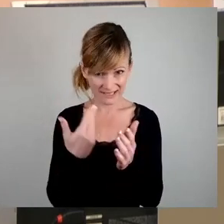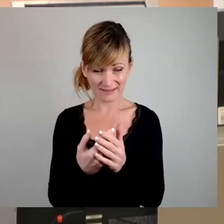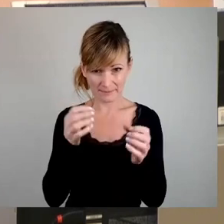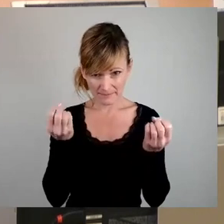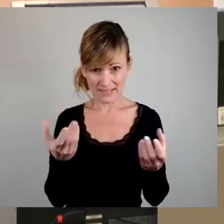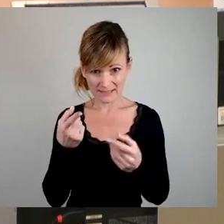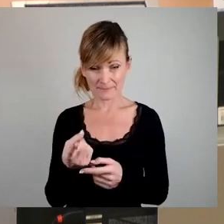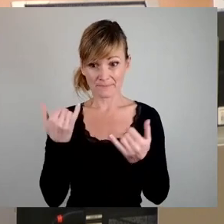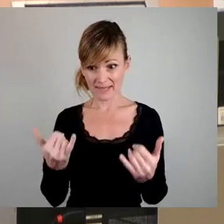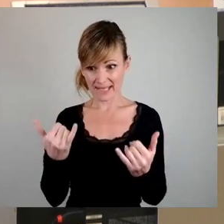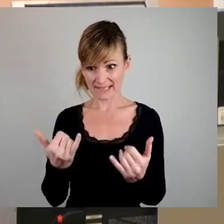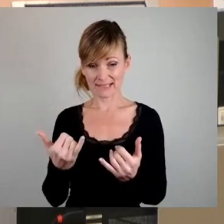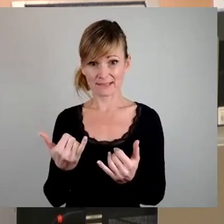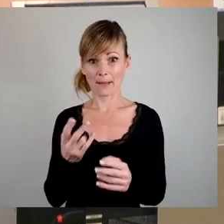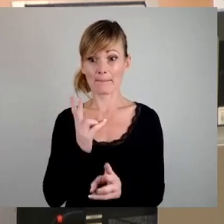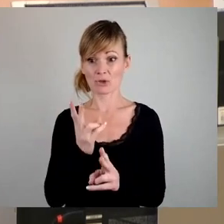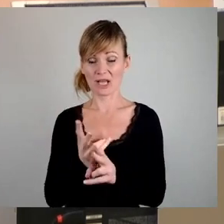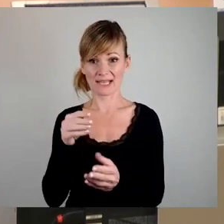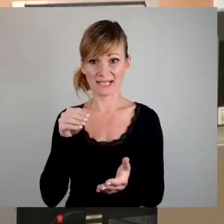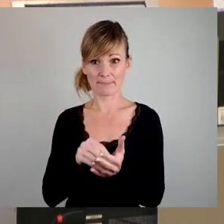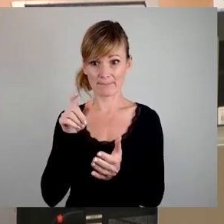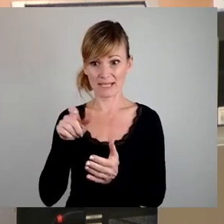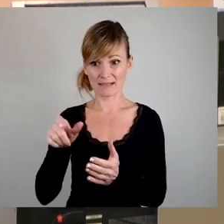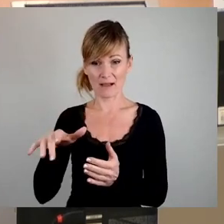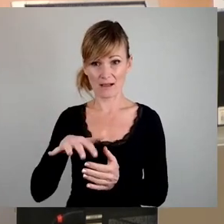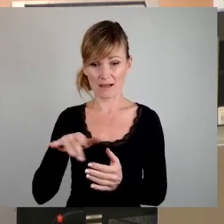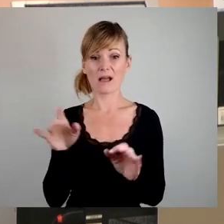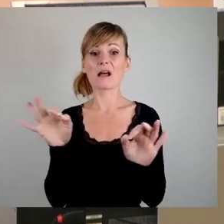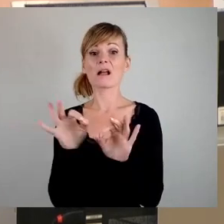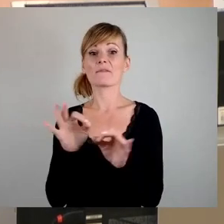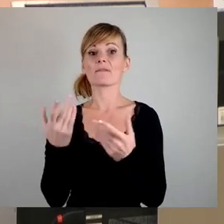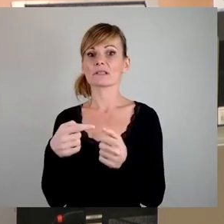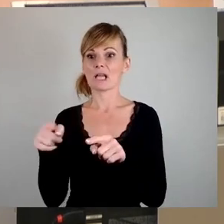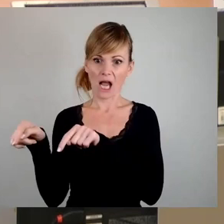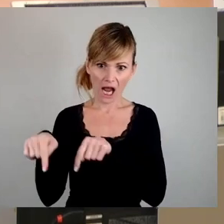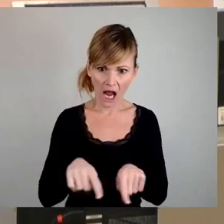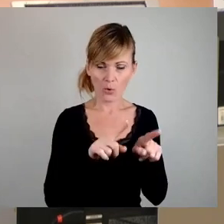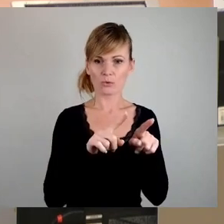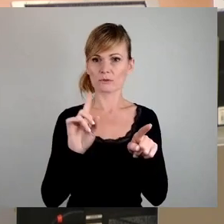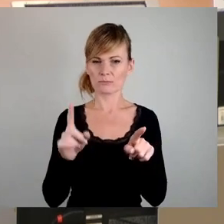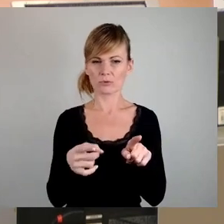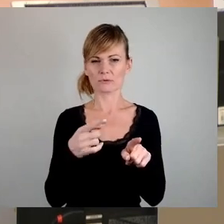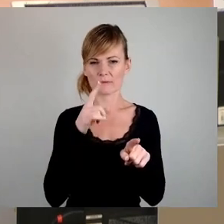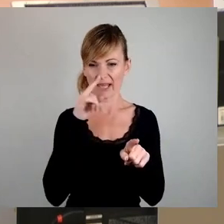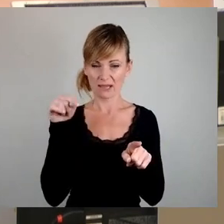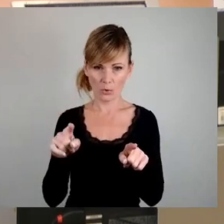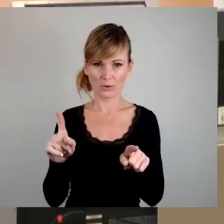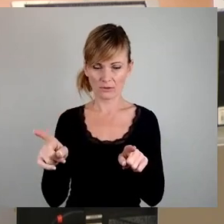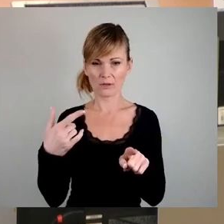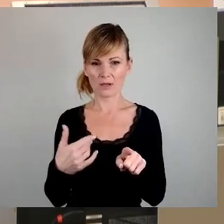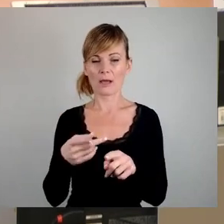die jetzigen Bestandsmieterinnen und Mietern Gefahr laufen, aus ihren Wohnungen verdrängt zu werden, sobald dort die Belegungsrechte